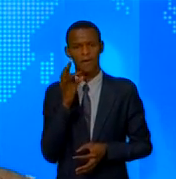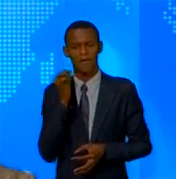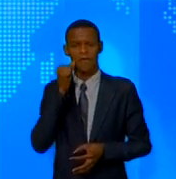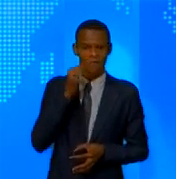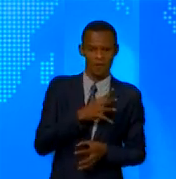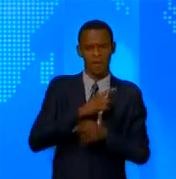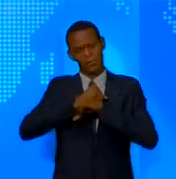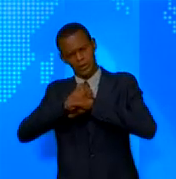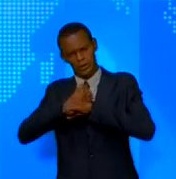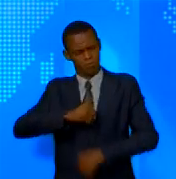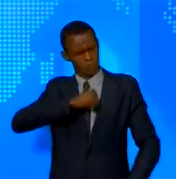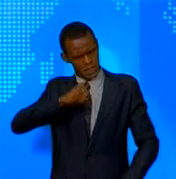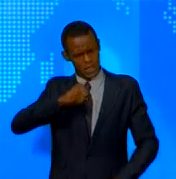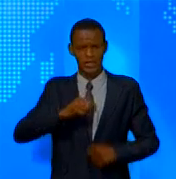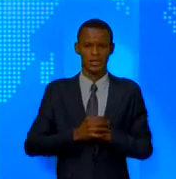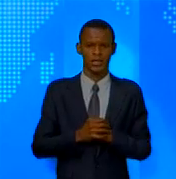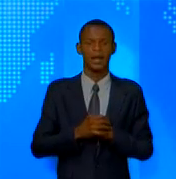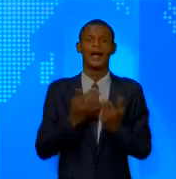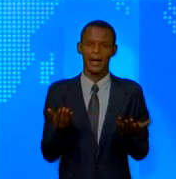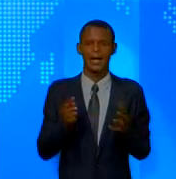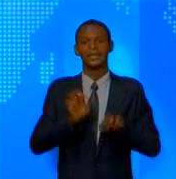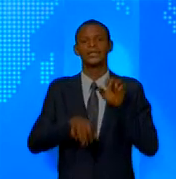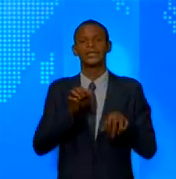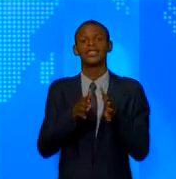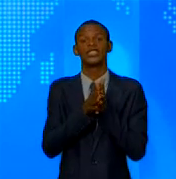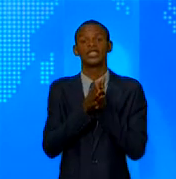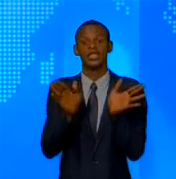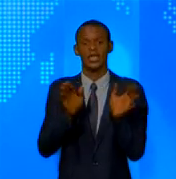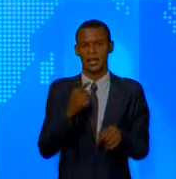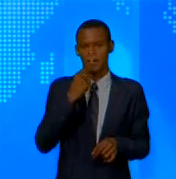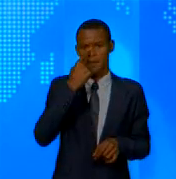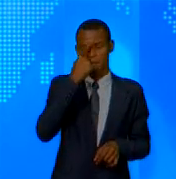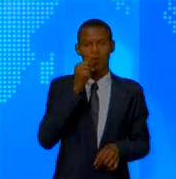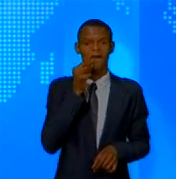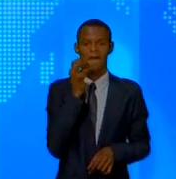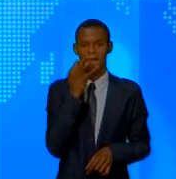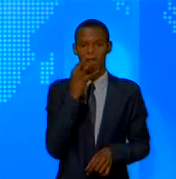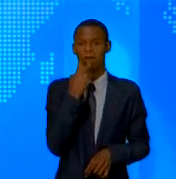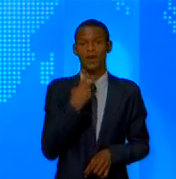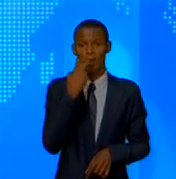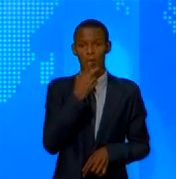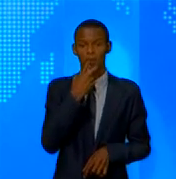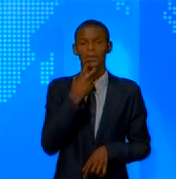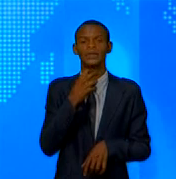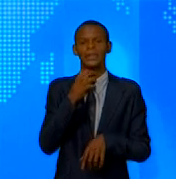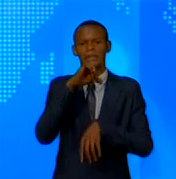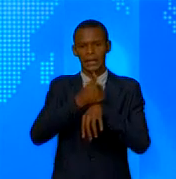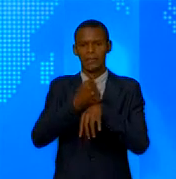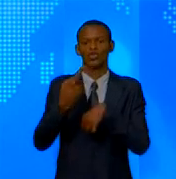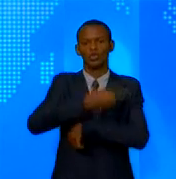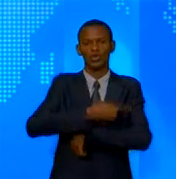internationale de la francophonie a décidé de placer la journée du 20 mars, une journée dédiée à la langue française,